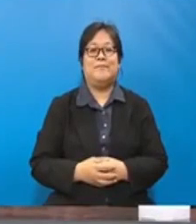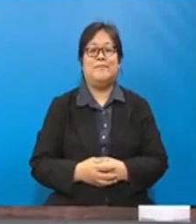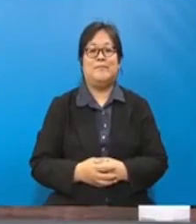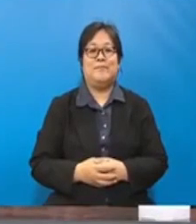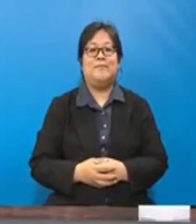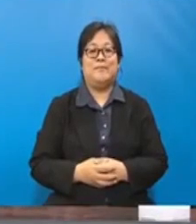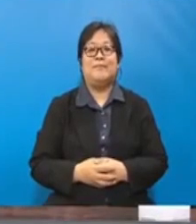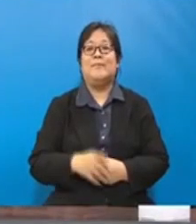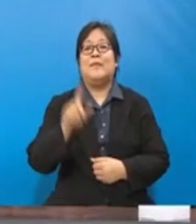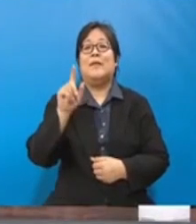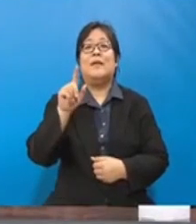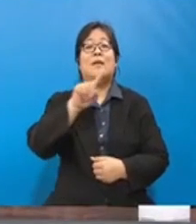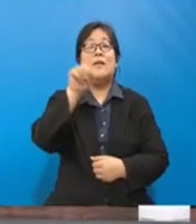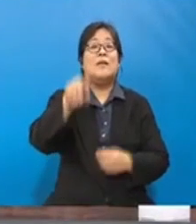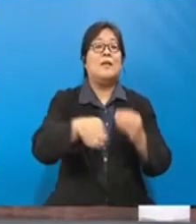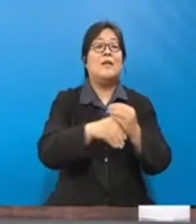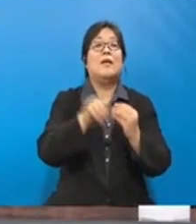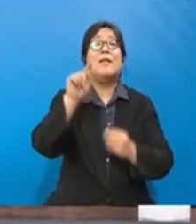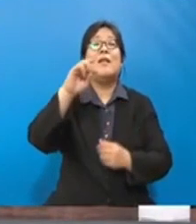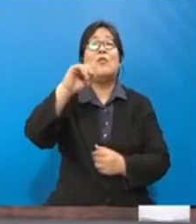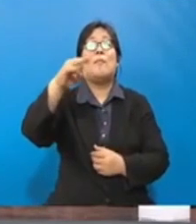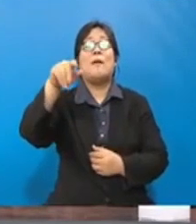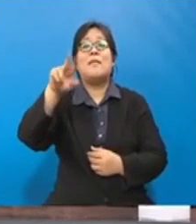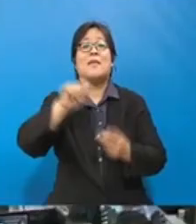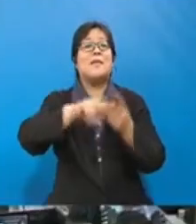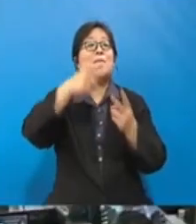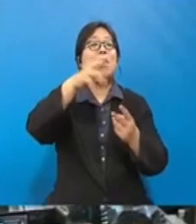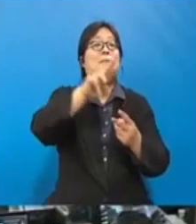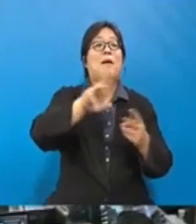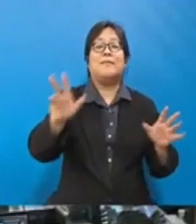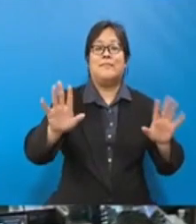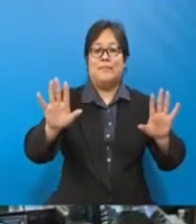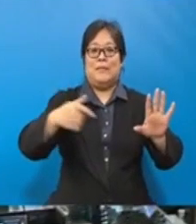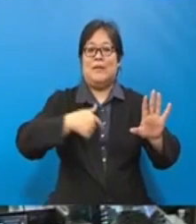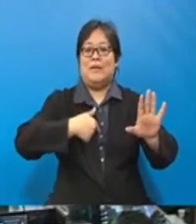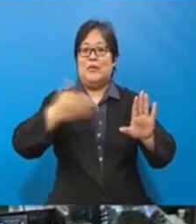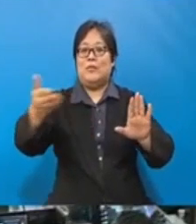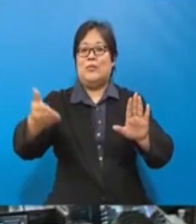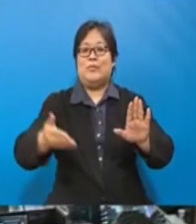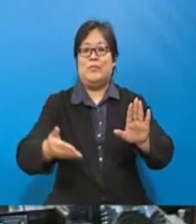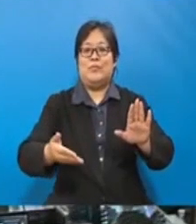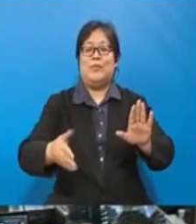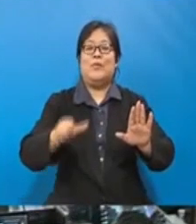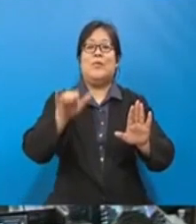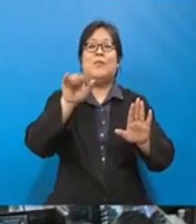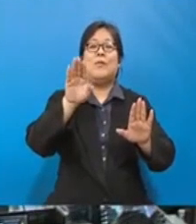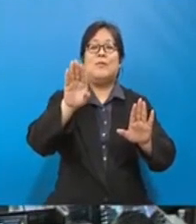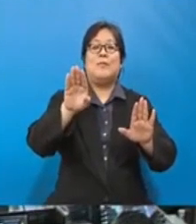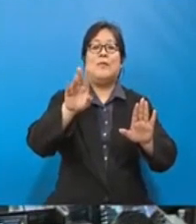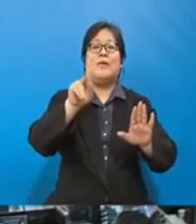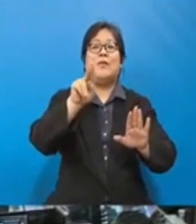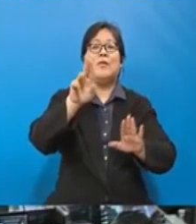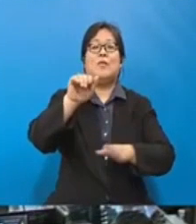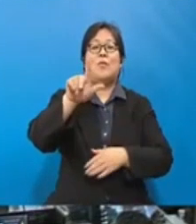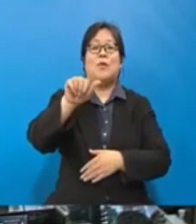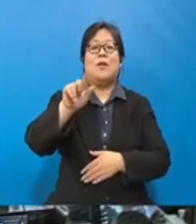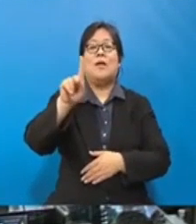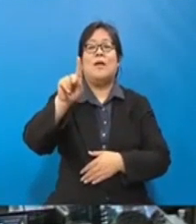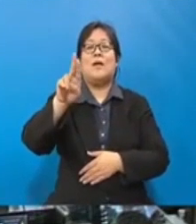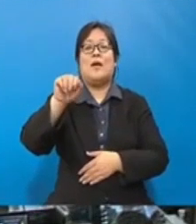Tanya Manis, saya jumpa yang berhormat Kuala Kerai.